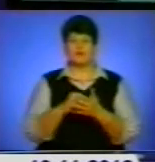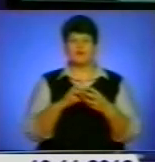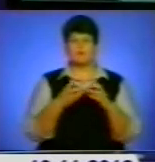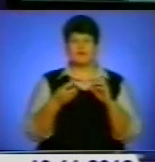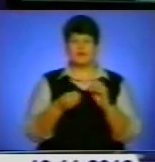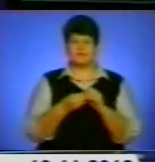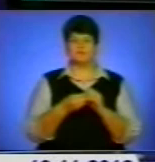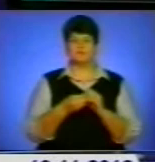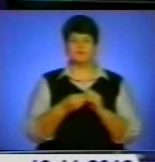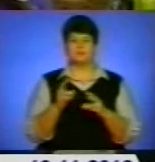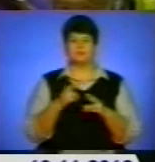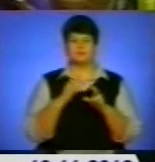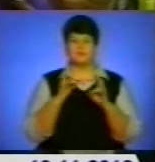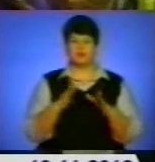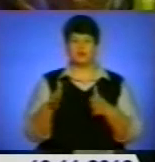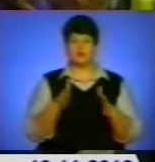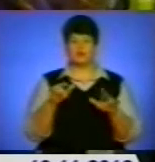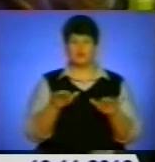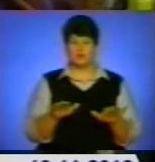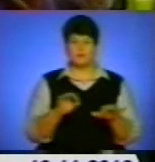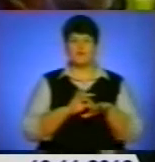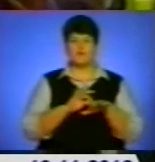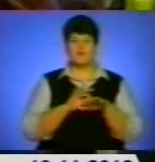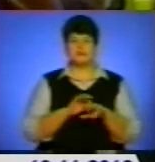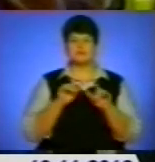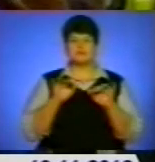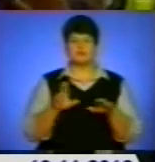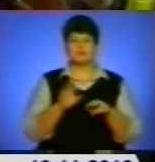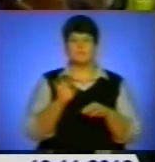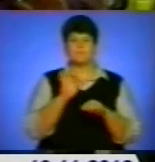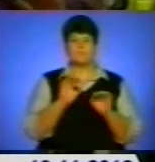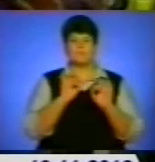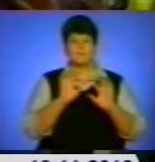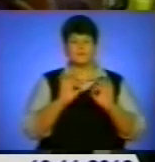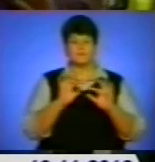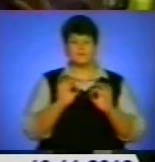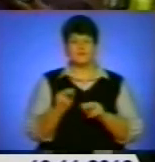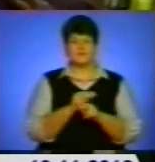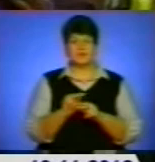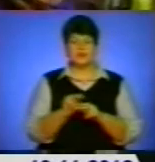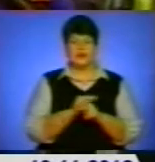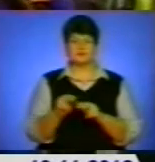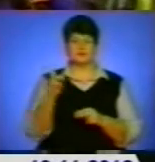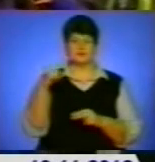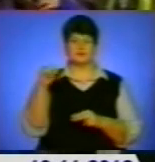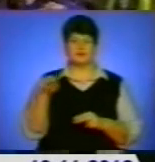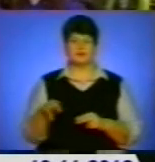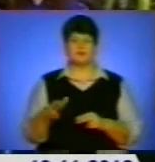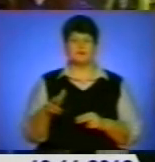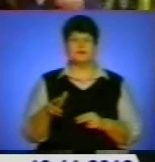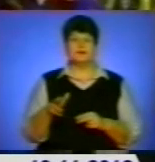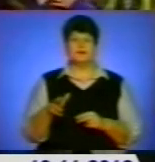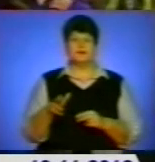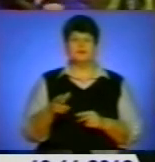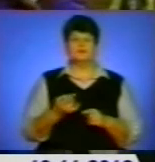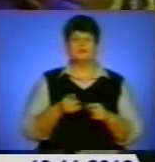дорожнього руху. Проводяться заходи по профілактиці порушень правил дорожнього руху. тому числі для цього